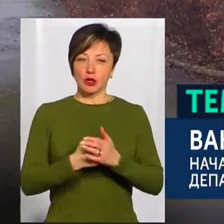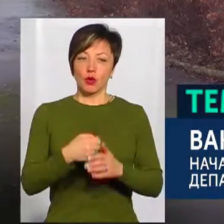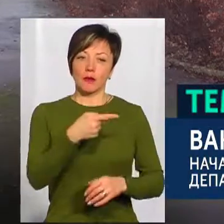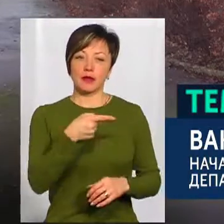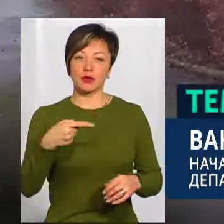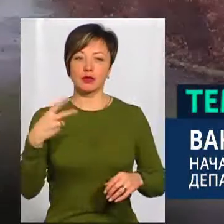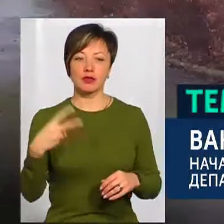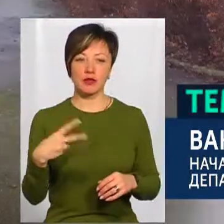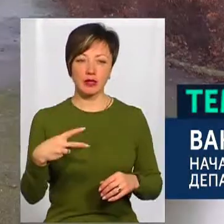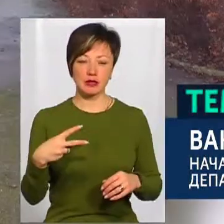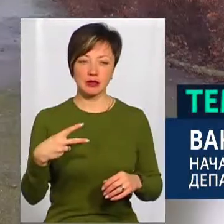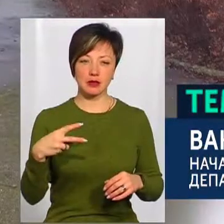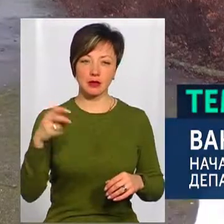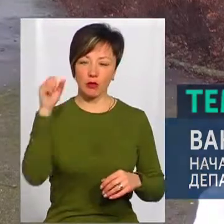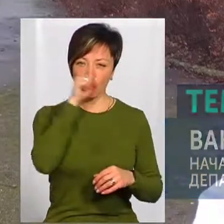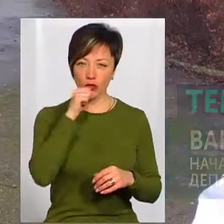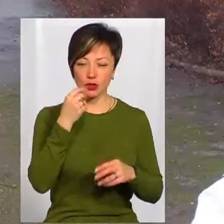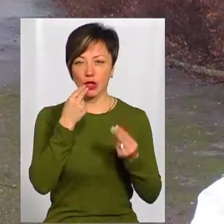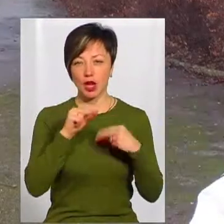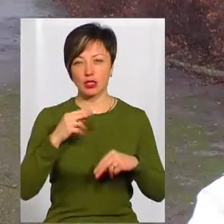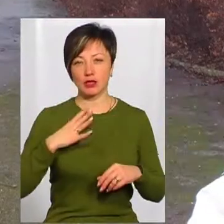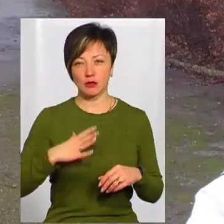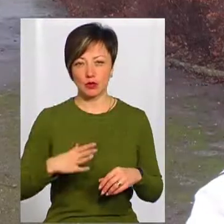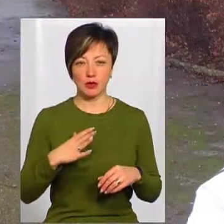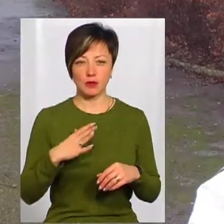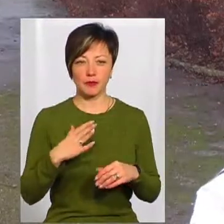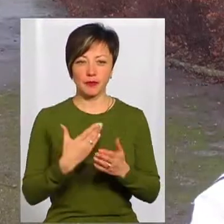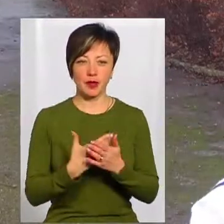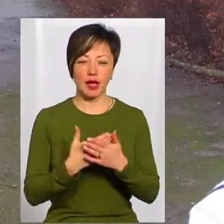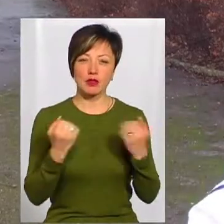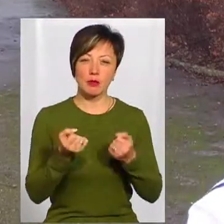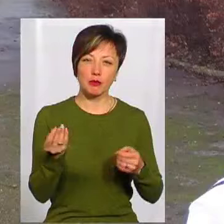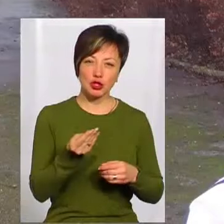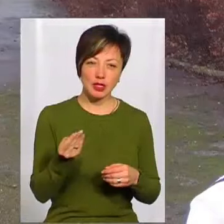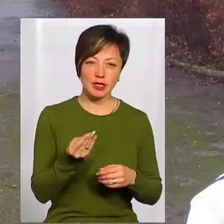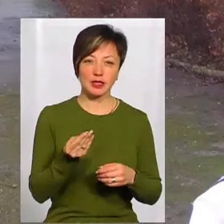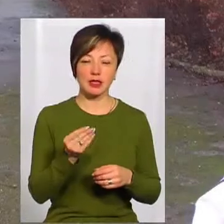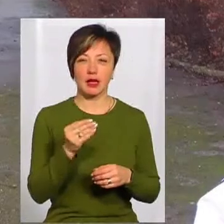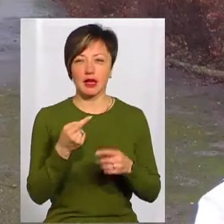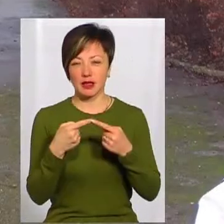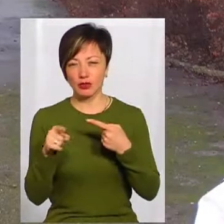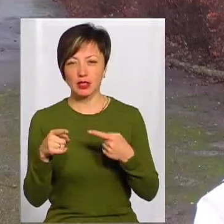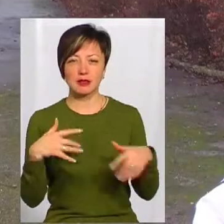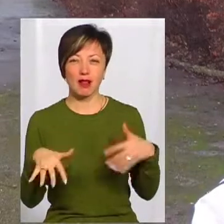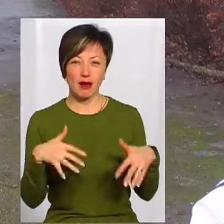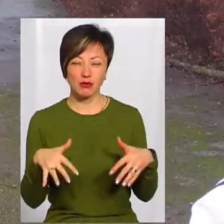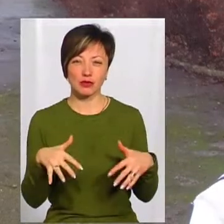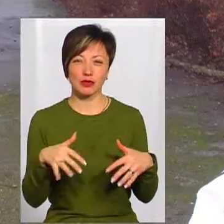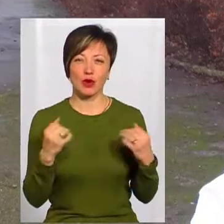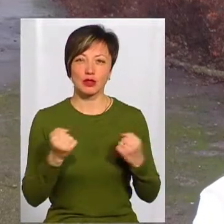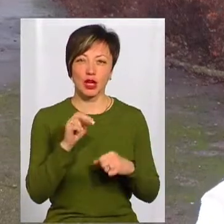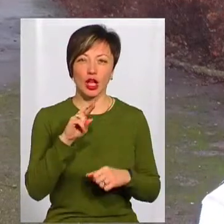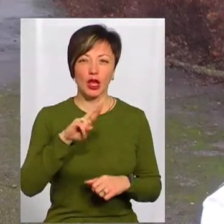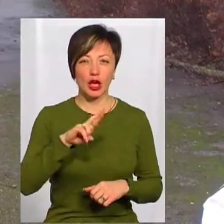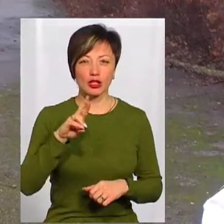градусів морозу. Трошки краще переносять заморозки озима пшениця, третикали. Слабтіше озимий